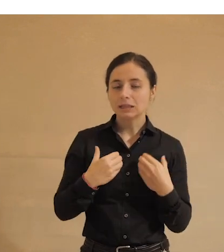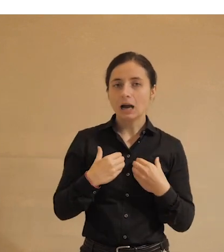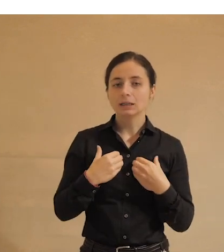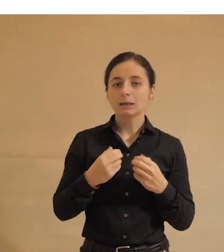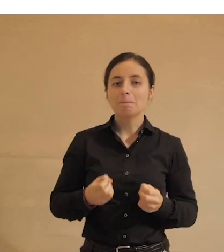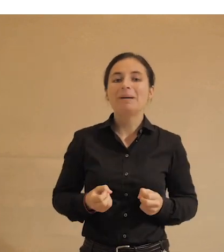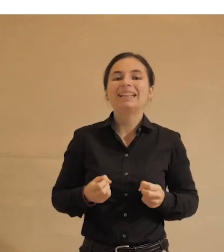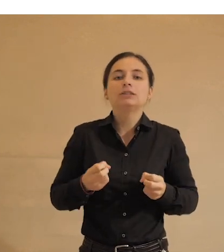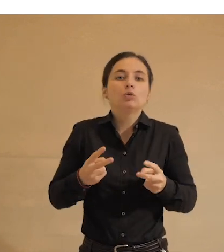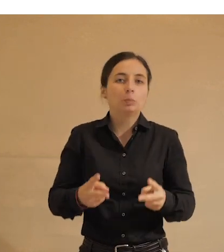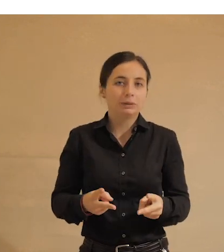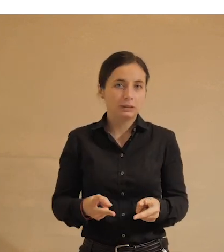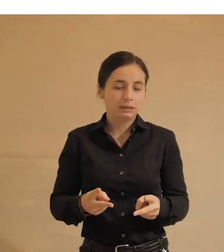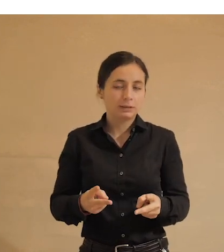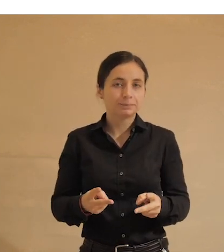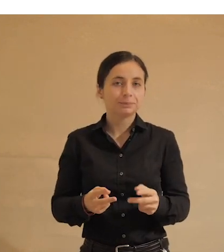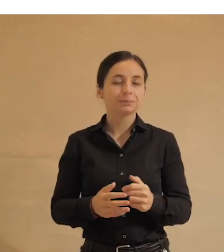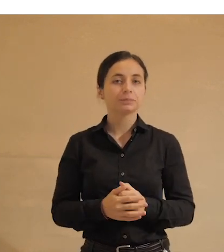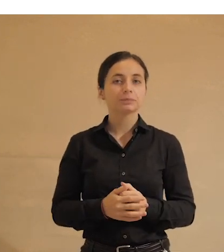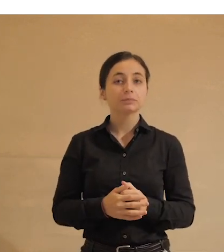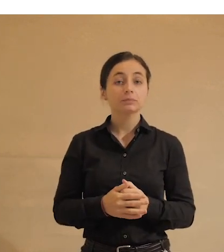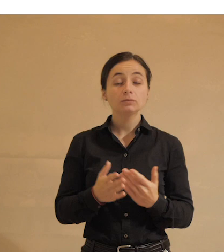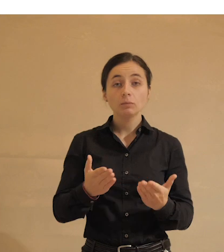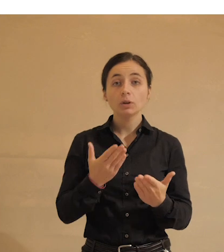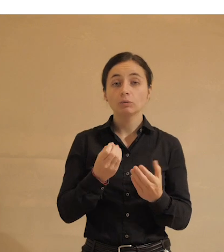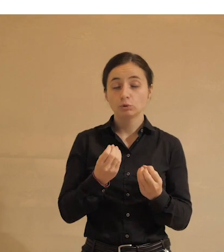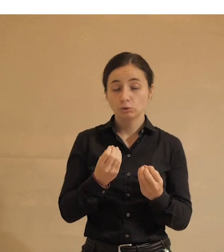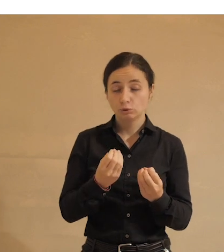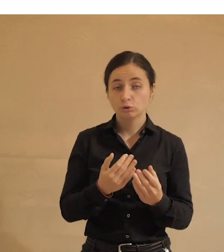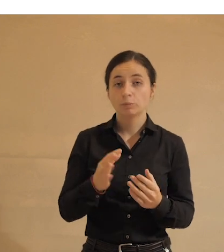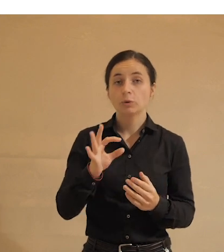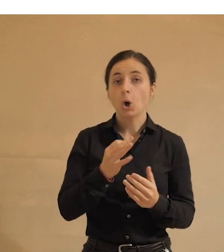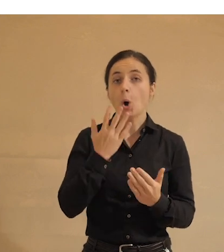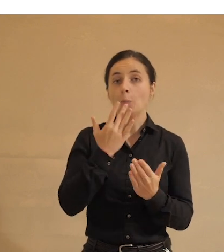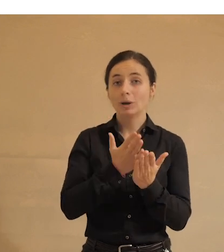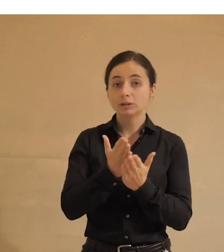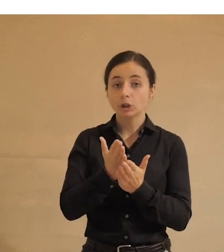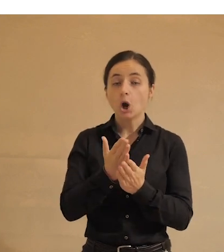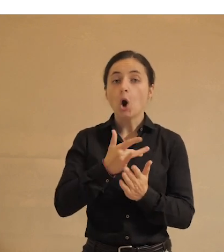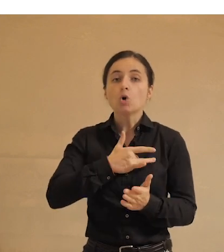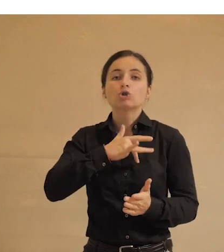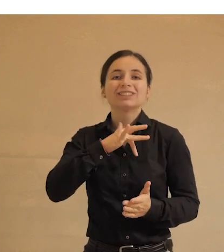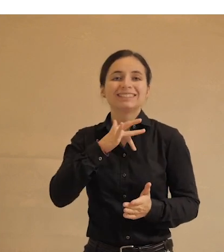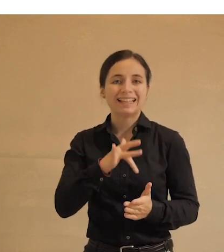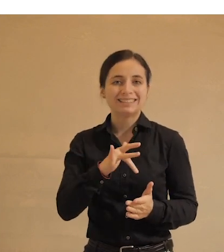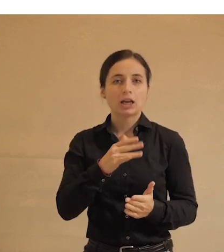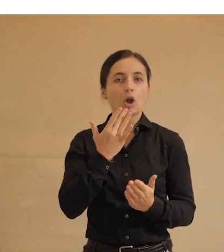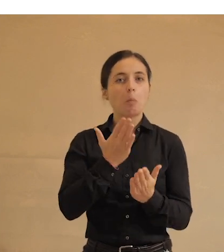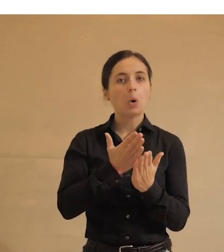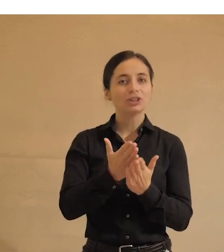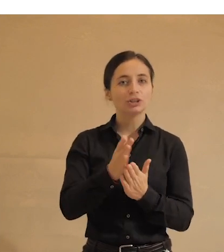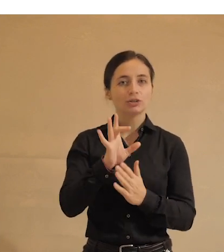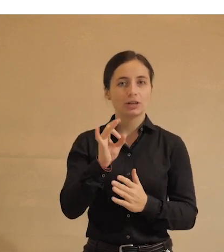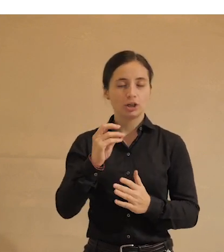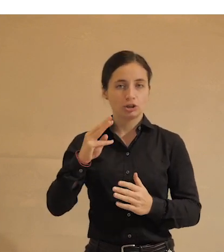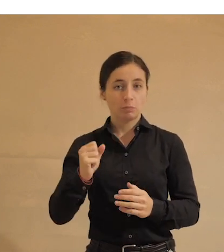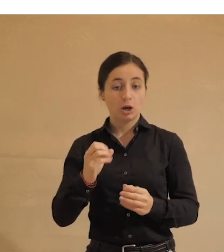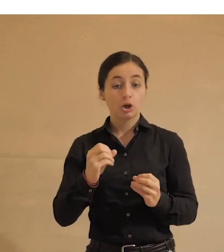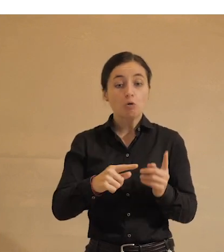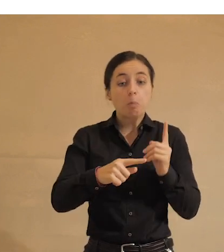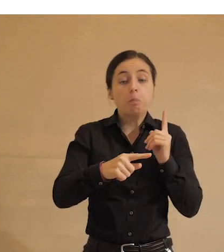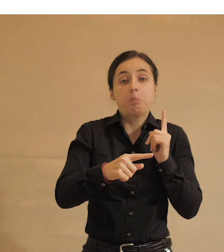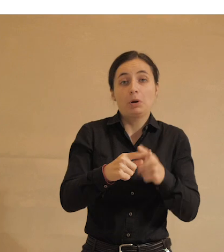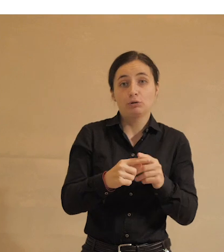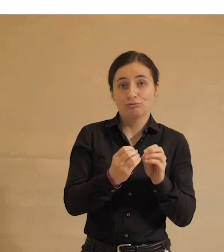преступности, так сказать, криминологического характера. Ну вот еще, кстати, о политическом. Ужесточение политического режима. Плюс 14%